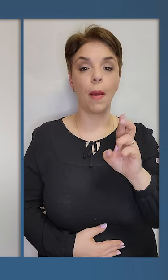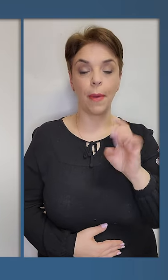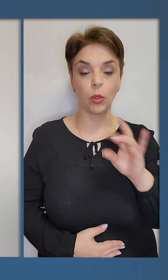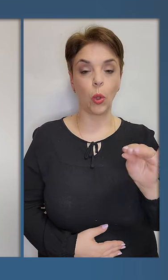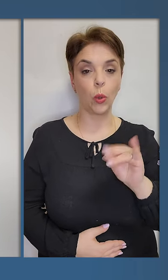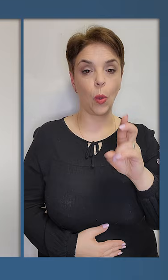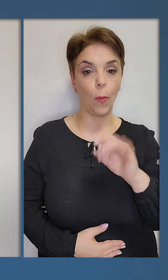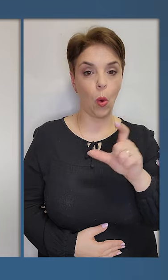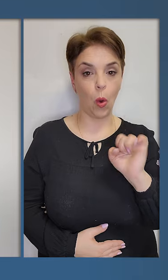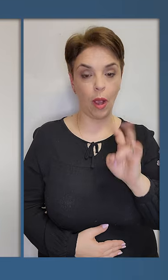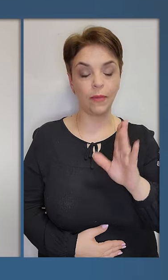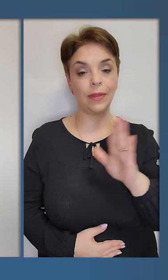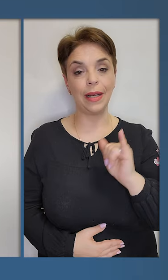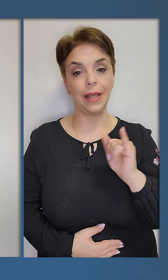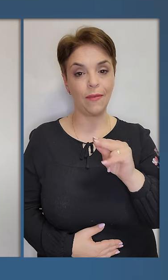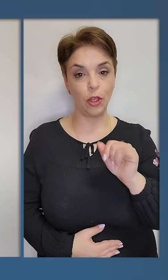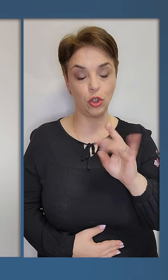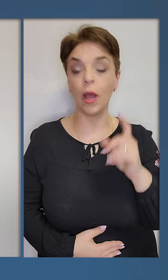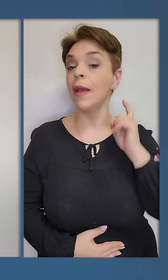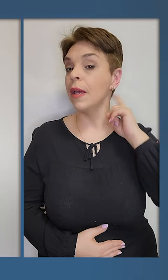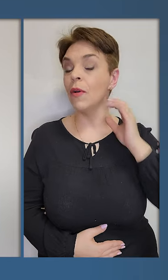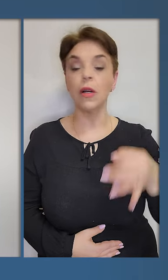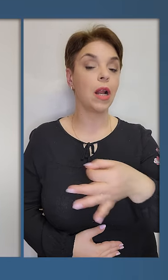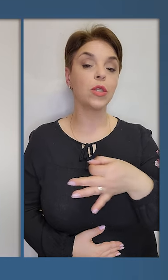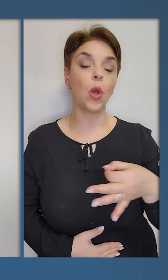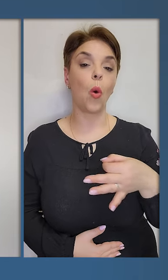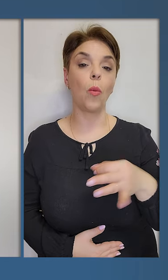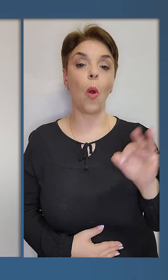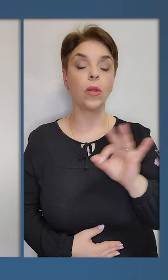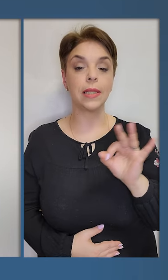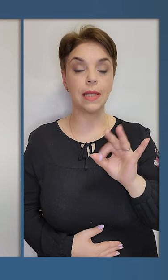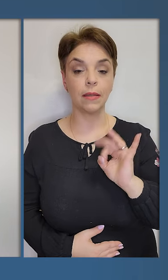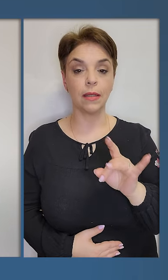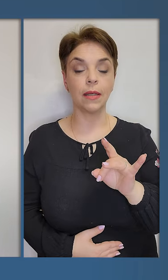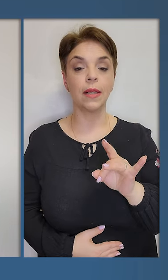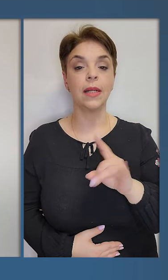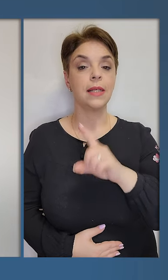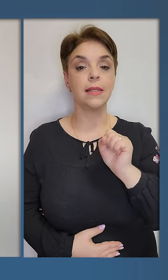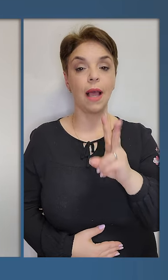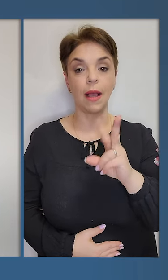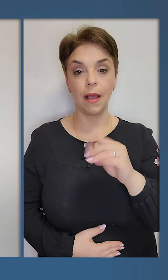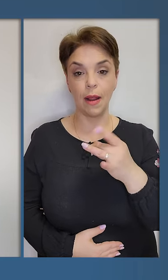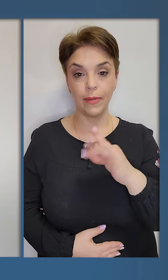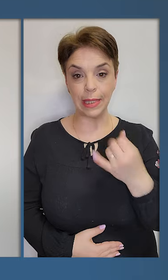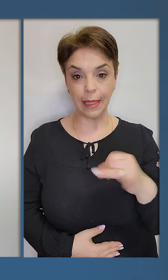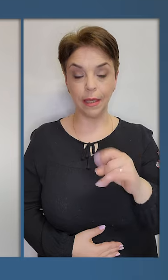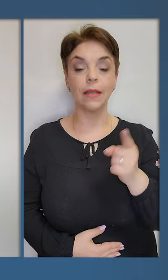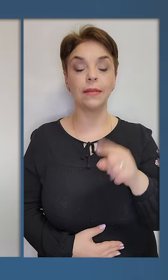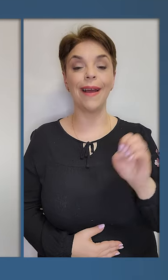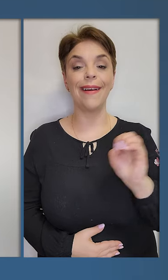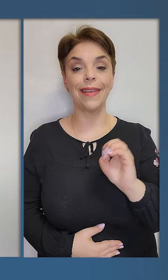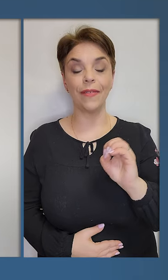Олександр Бабенко, Юрій Бохан, Віталій Іванченко, Кировоградська область, Олександр Закревський,